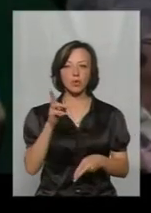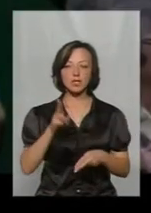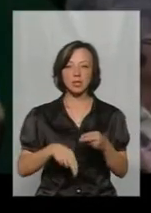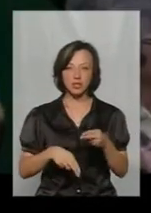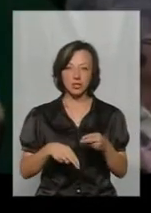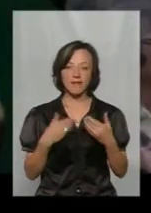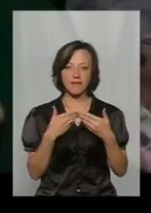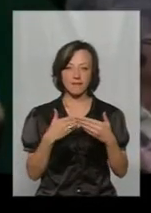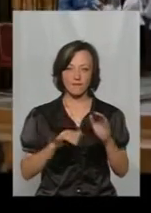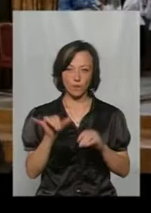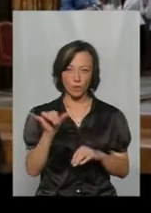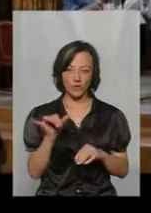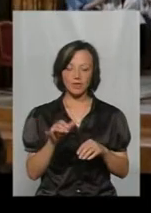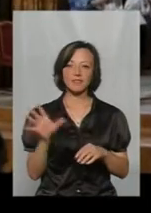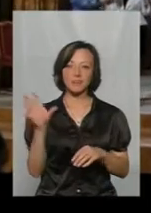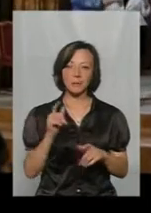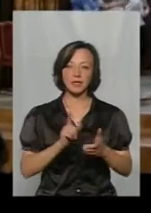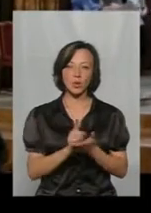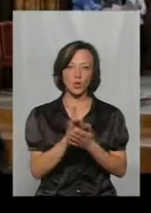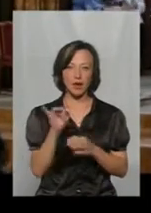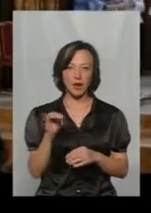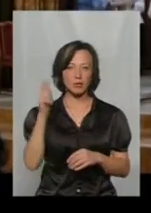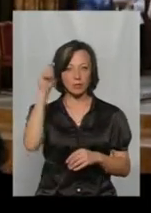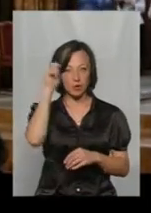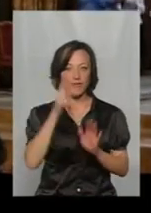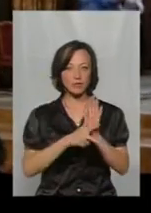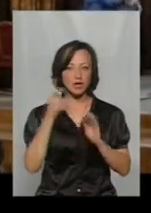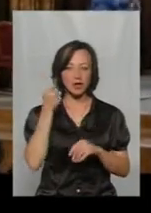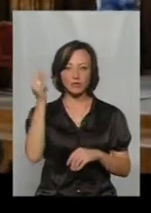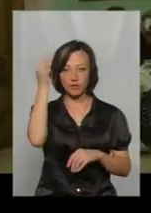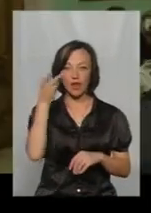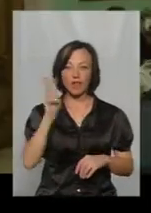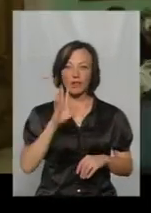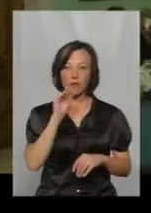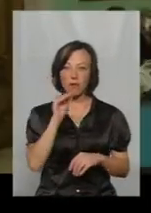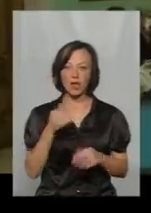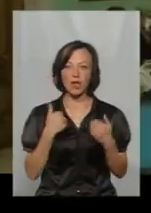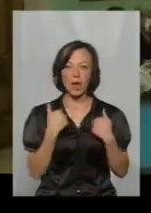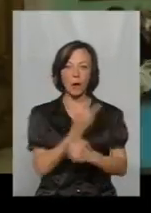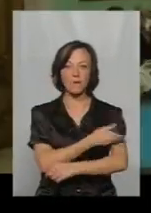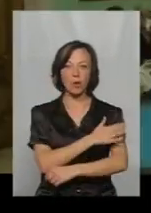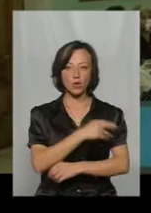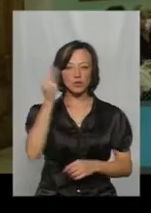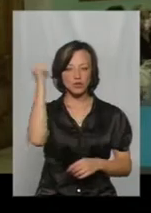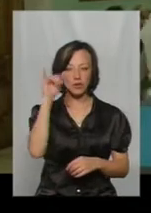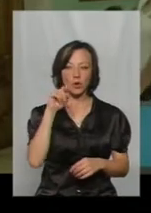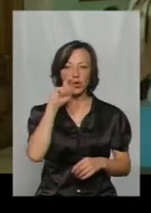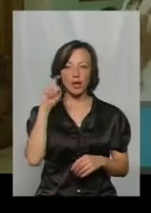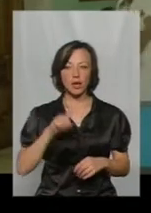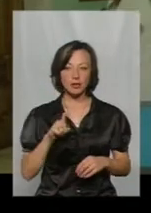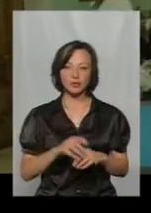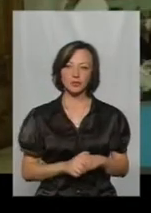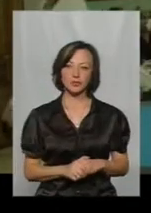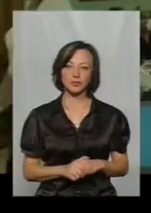вишу. Усі вони – пенсіонери. Миколі Славінському – 80, каже, вчив одразу дві мови. Я польську вчив і українську.